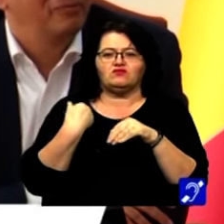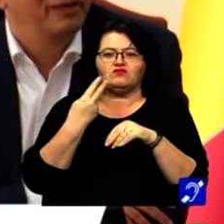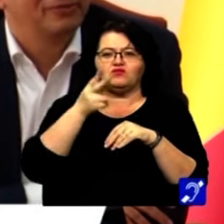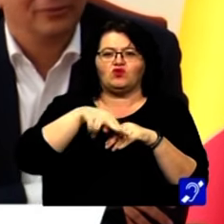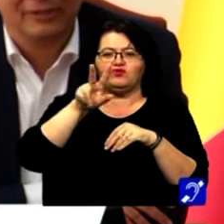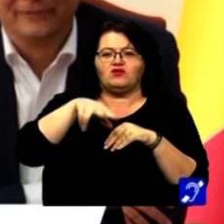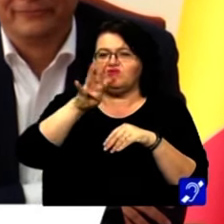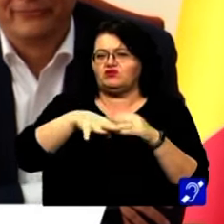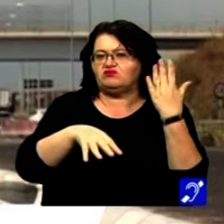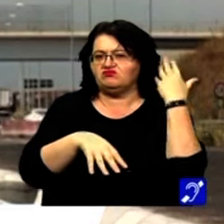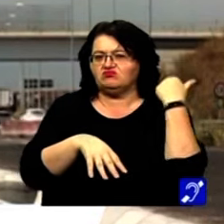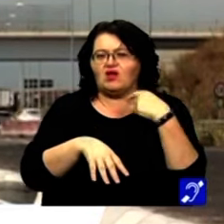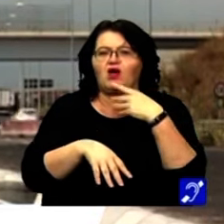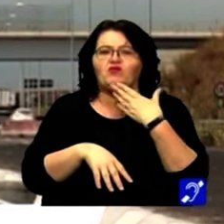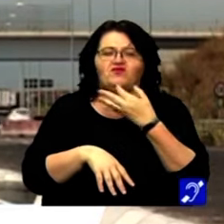trei luni, patru luni,